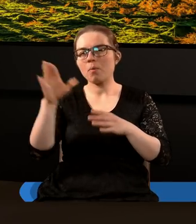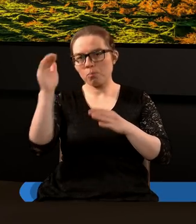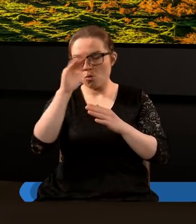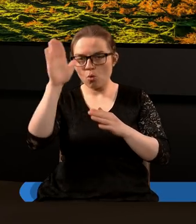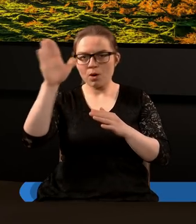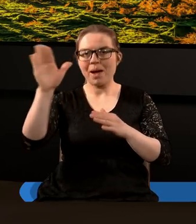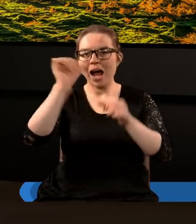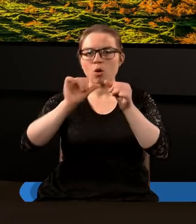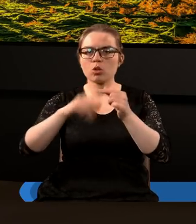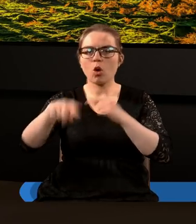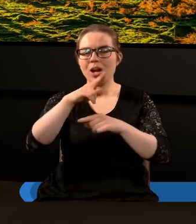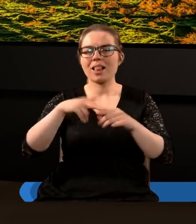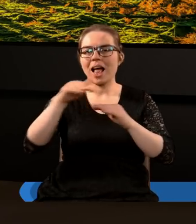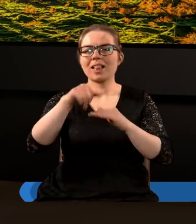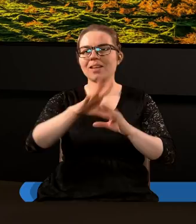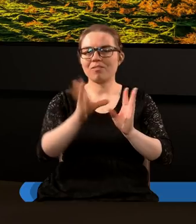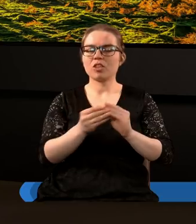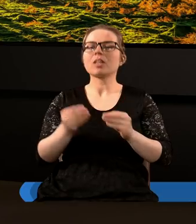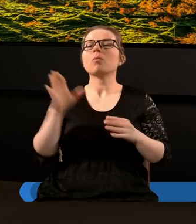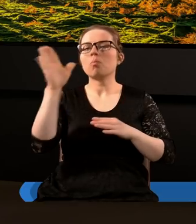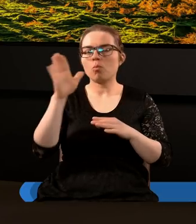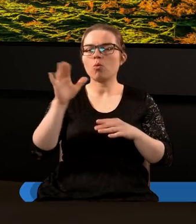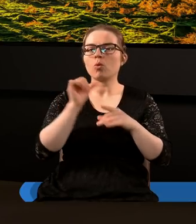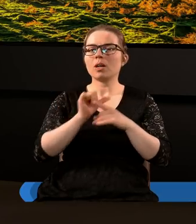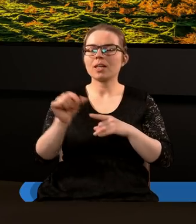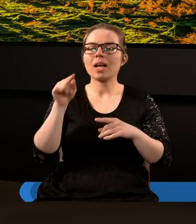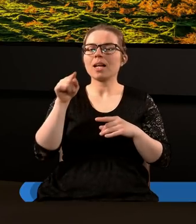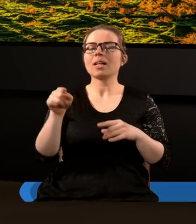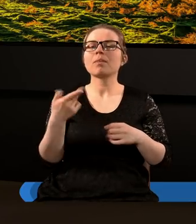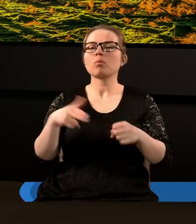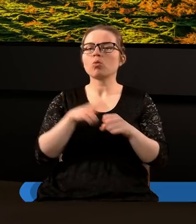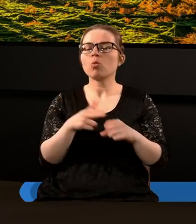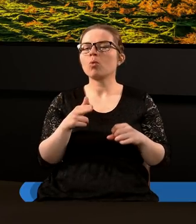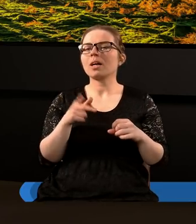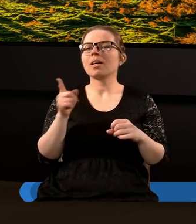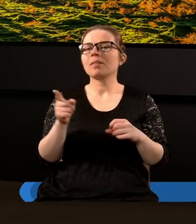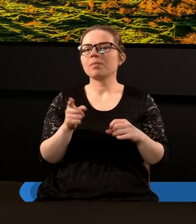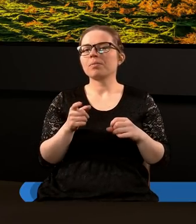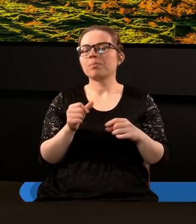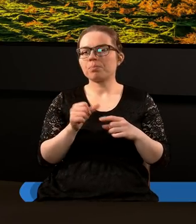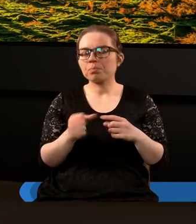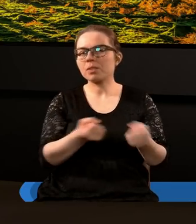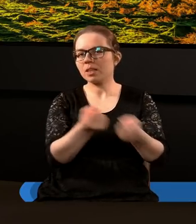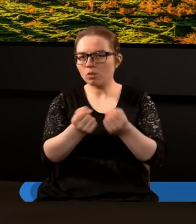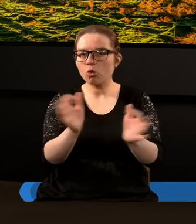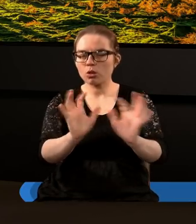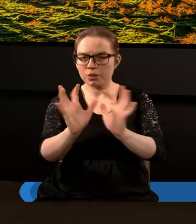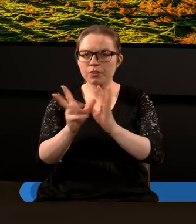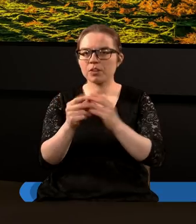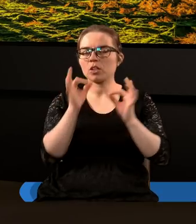ma kontrolę nad tym wszystkim tak i Pan Bóg jest ten który jednak jest suwerennym